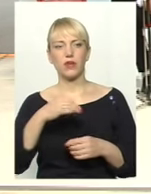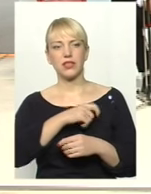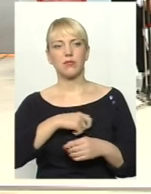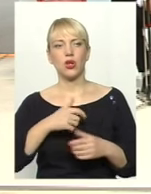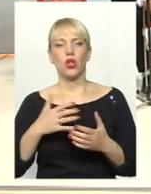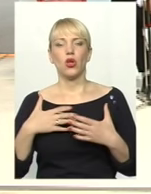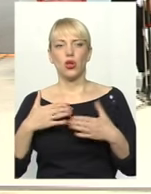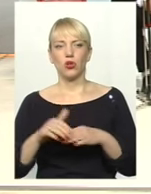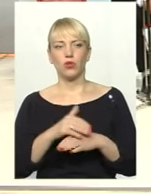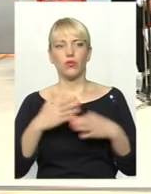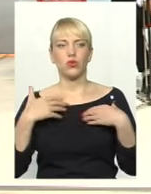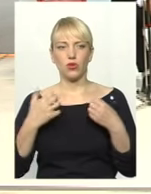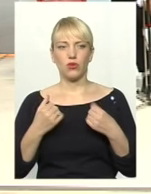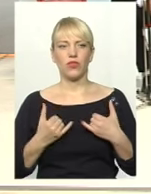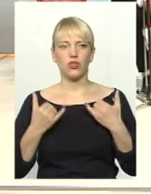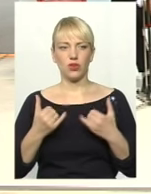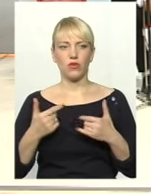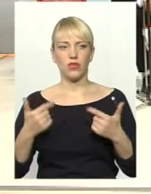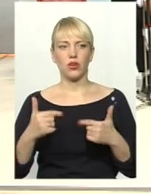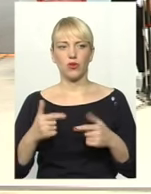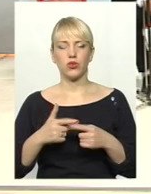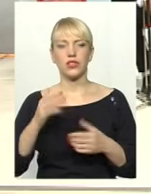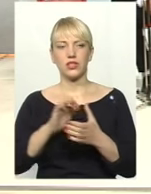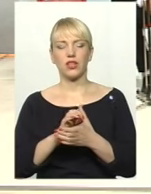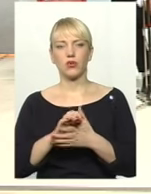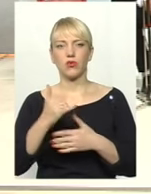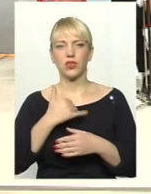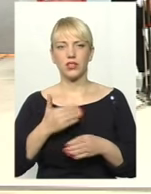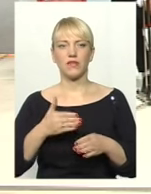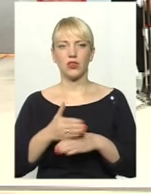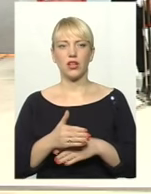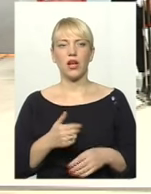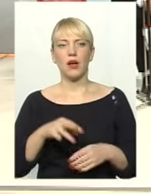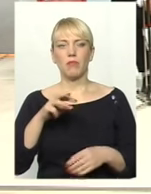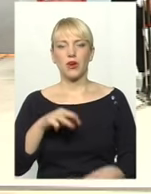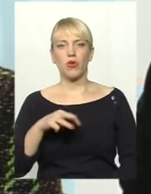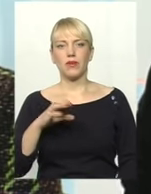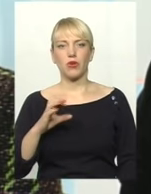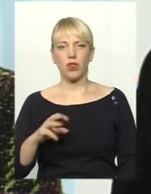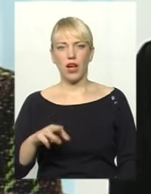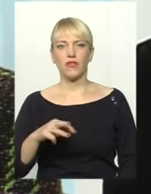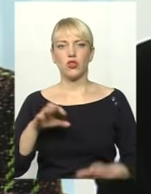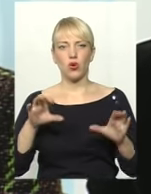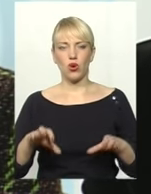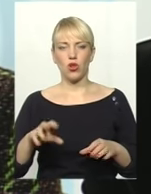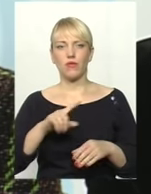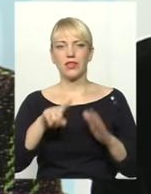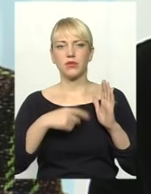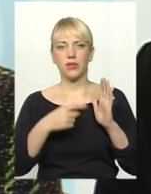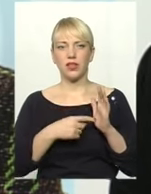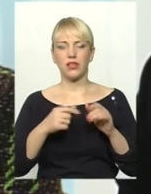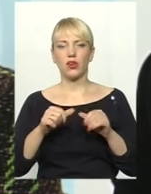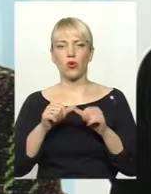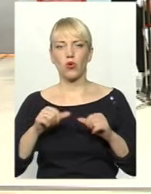'я, шановні гості. Знайомтеся. Сьогодні до нас завітали Лозовий Вадим Миколаєвич, голова комісії з питань економічного розвитку,